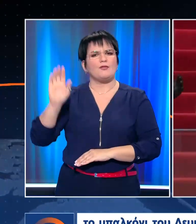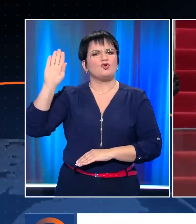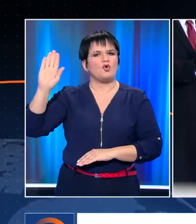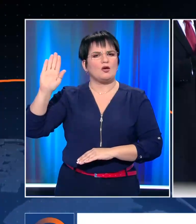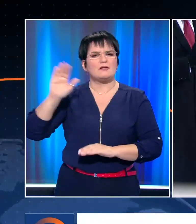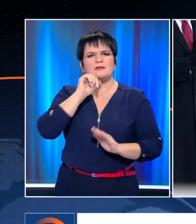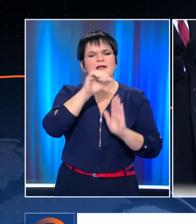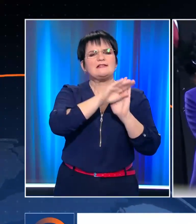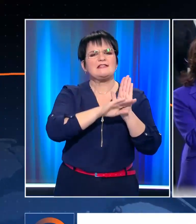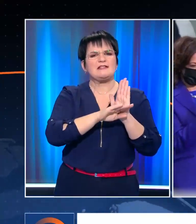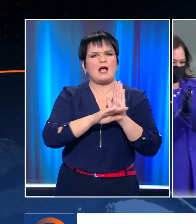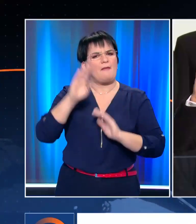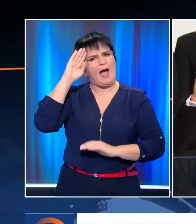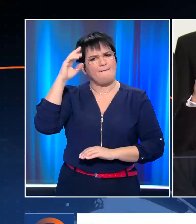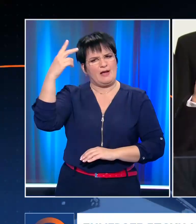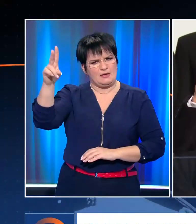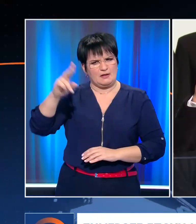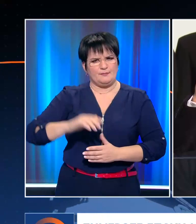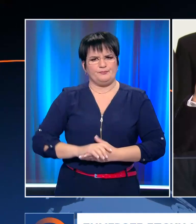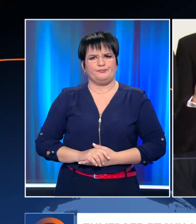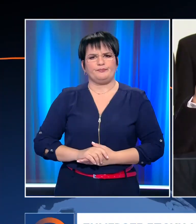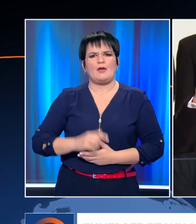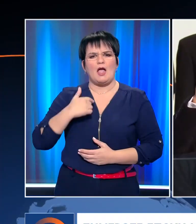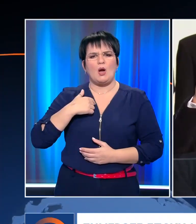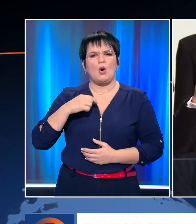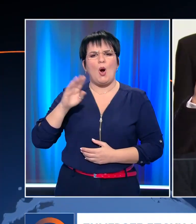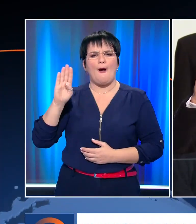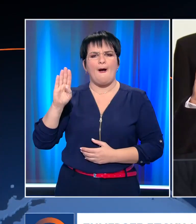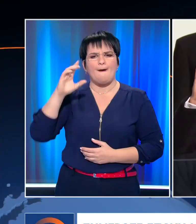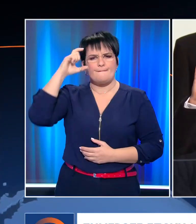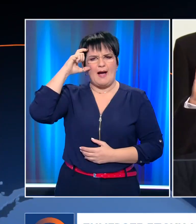στο Σύνταγμα των Ηνωμένων Πολιτειών. Υπότιτλοι